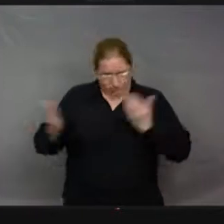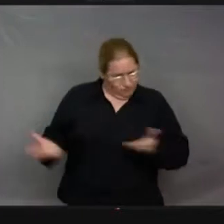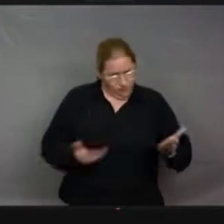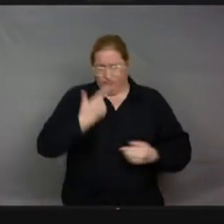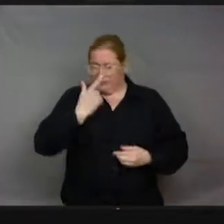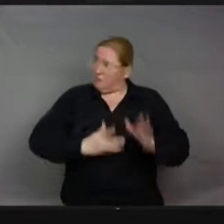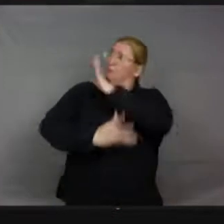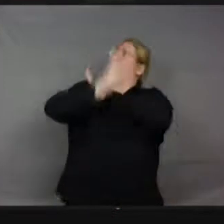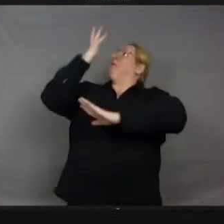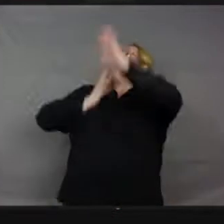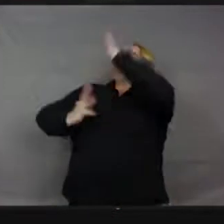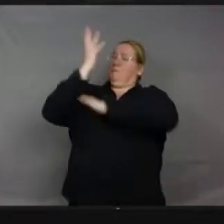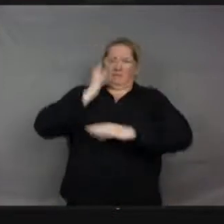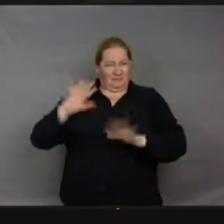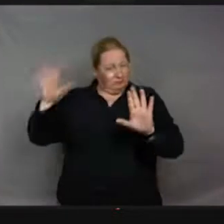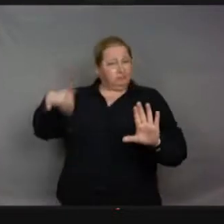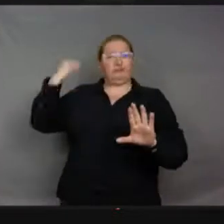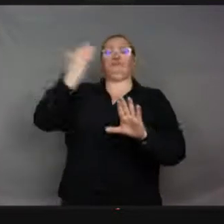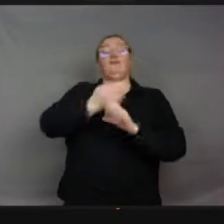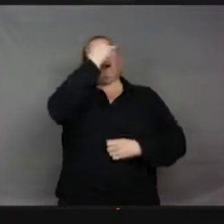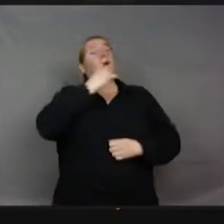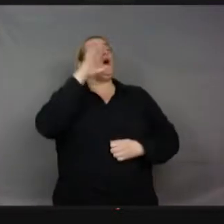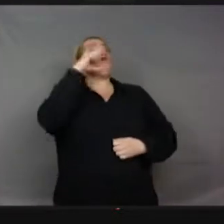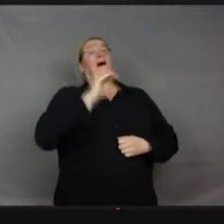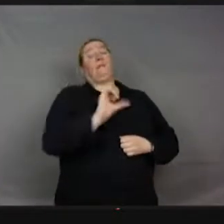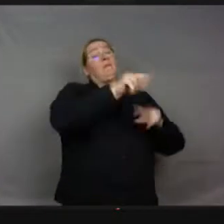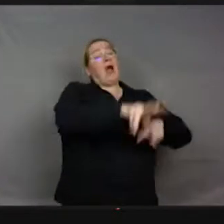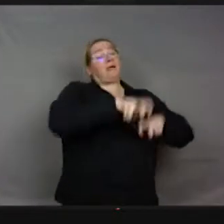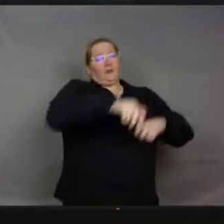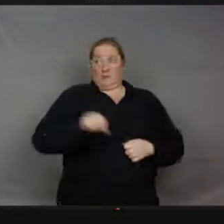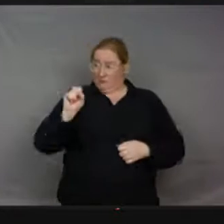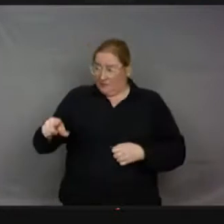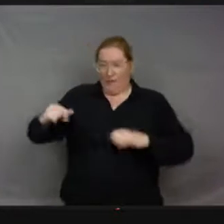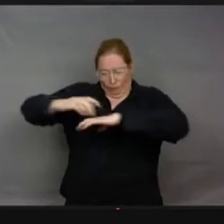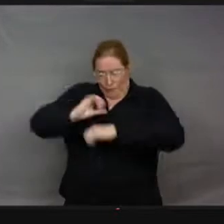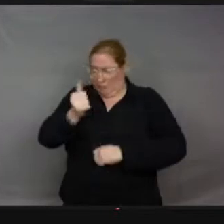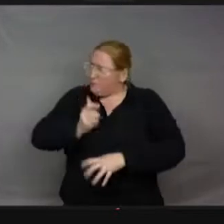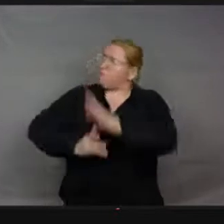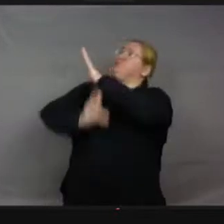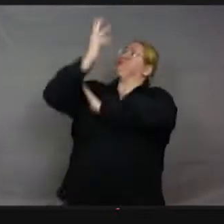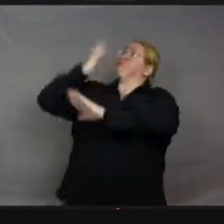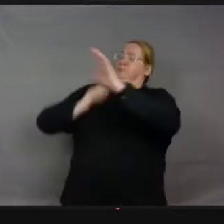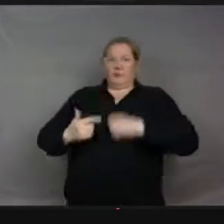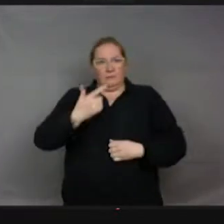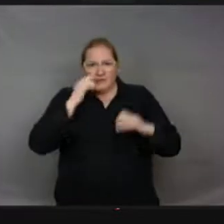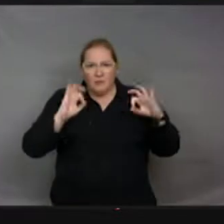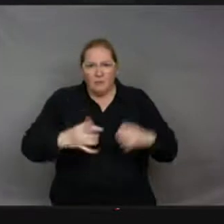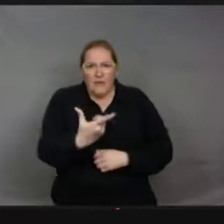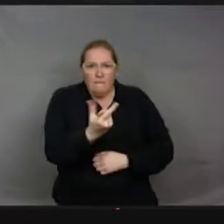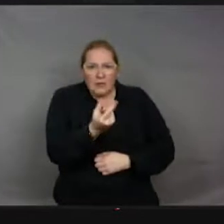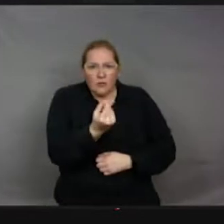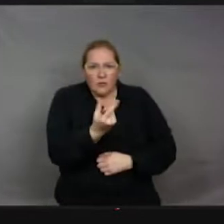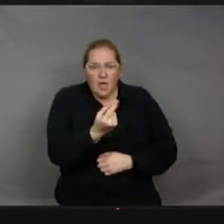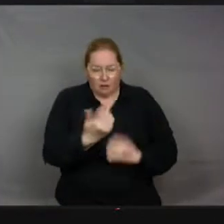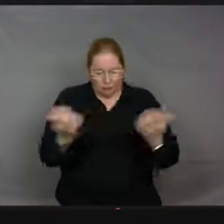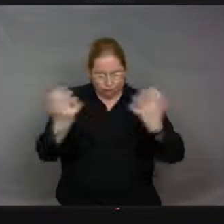'agriculture chez les fourmis bien avant l'agriculture des humains. Et là, on est vraiment dans un côté partenariat, partenariat comme il y en a quand même de plus en plus, enfin, on découvre de